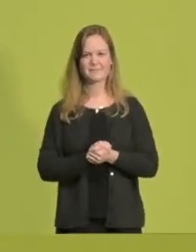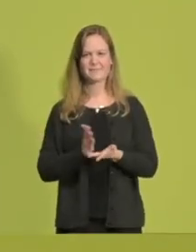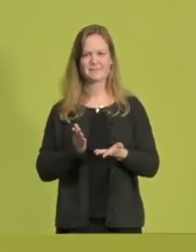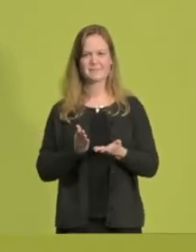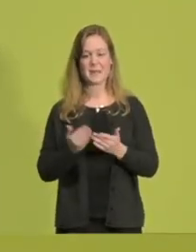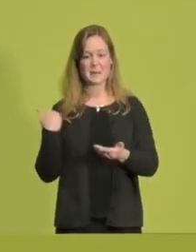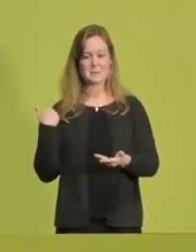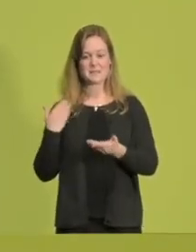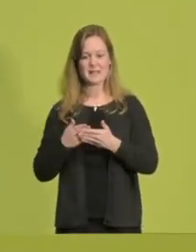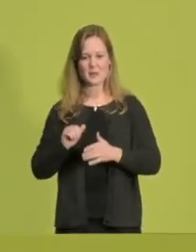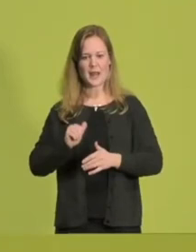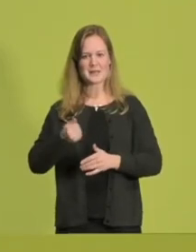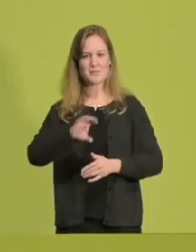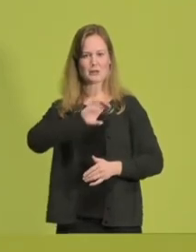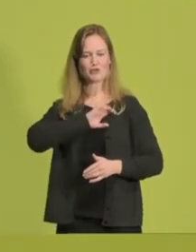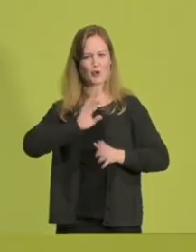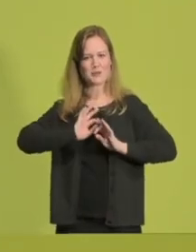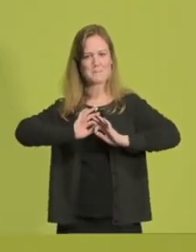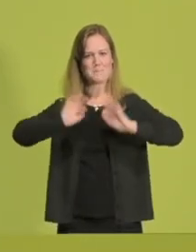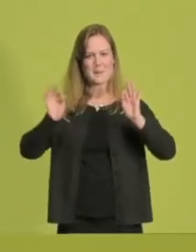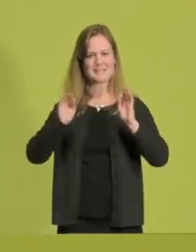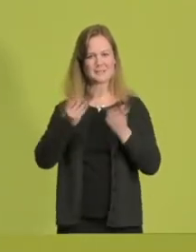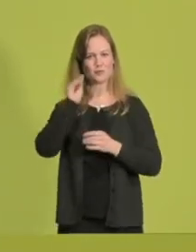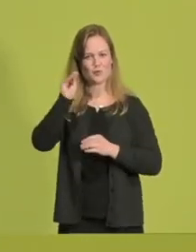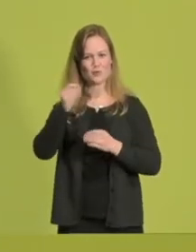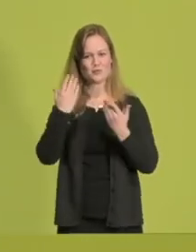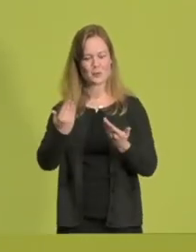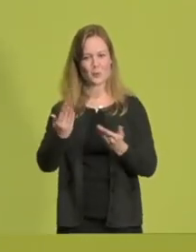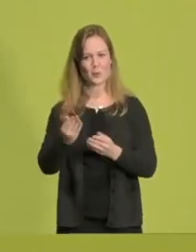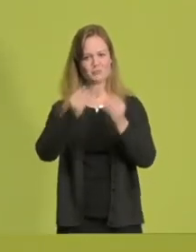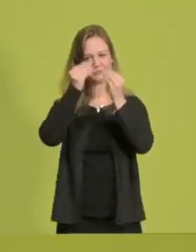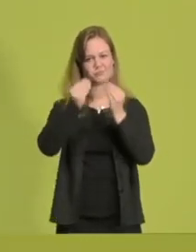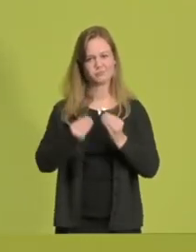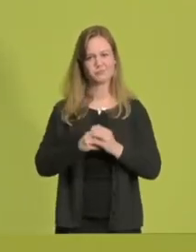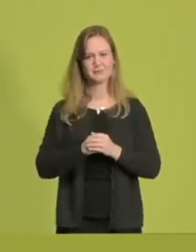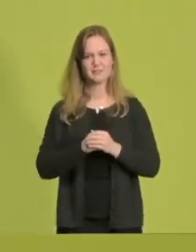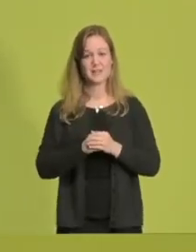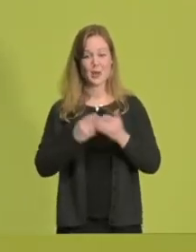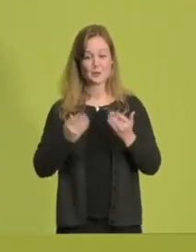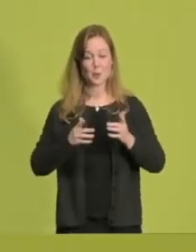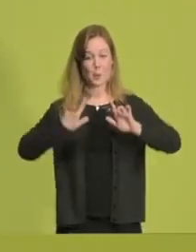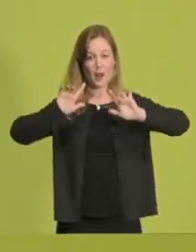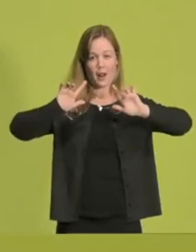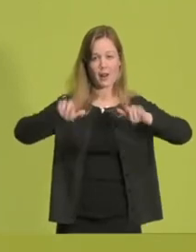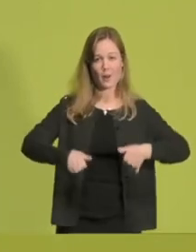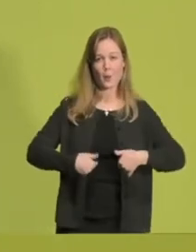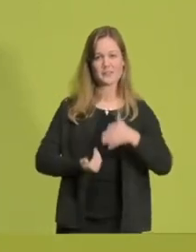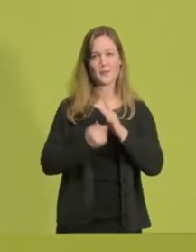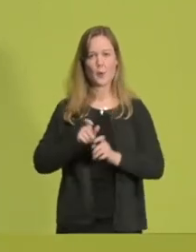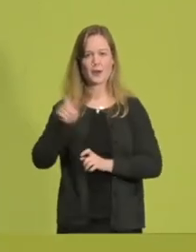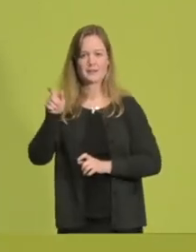Chancen für eine solche Zukunft besser. Und nie war ein solcher Aufbruch für ein neues Nordrhein